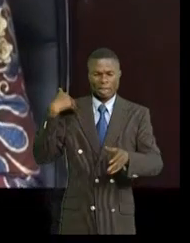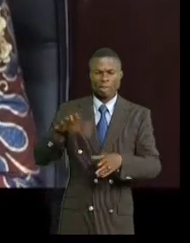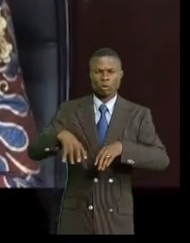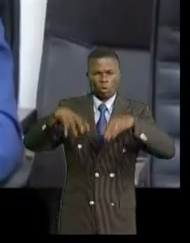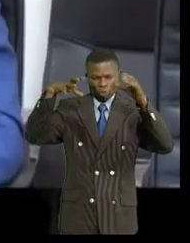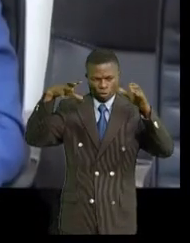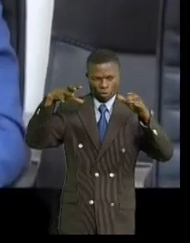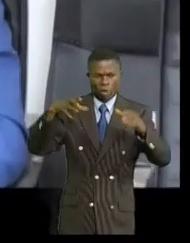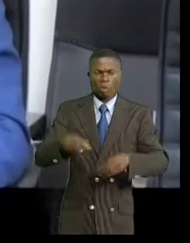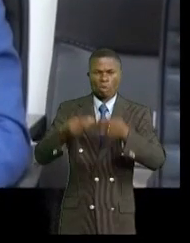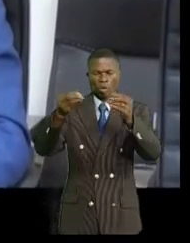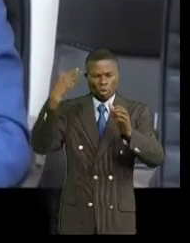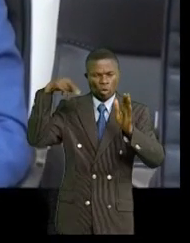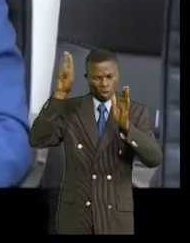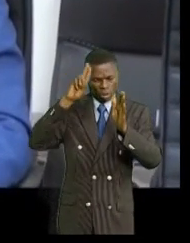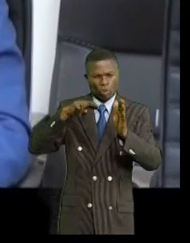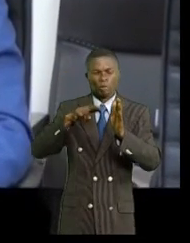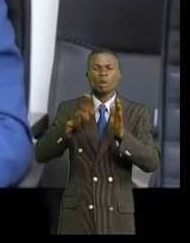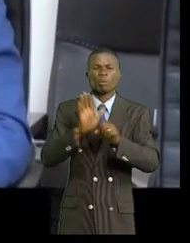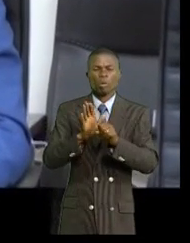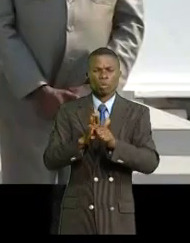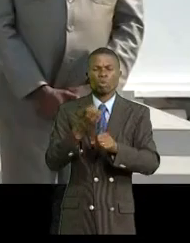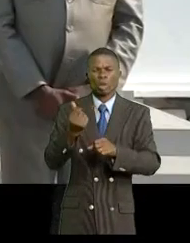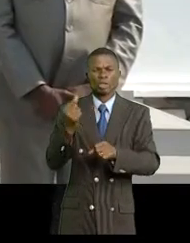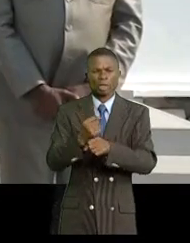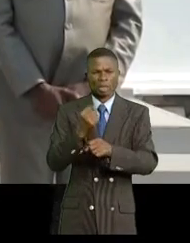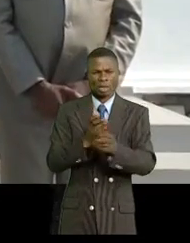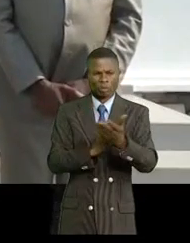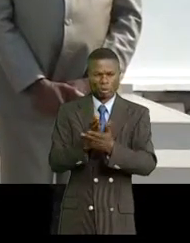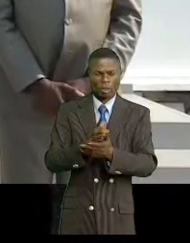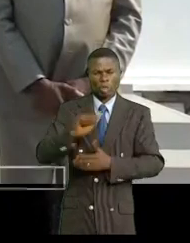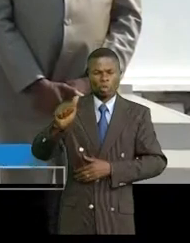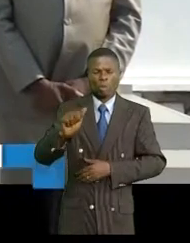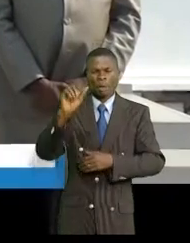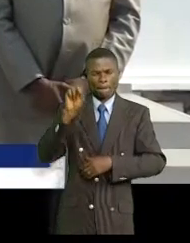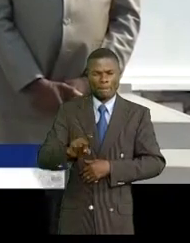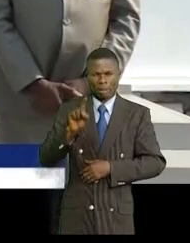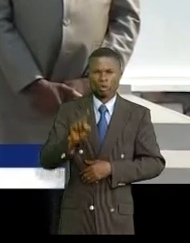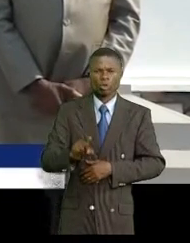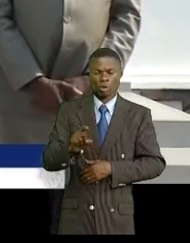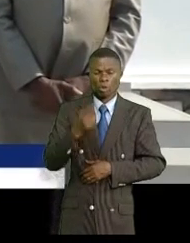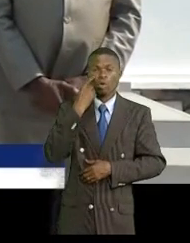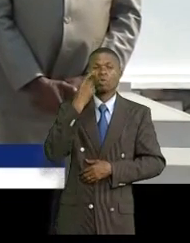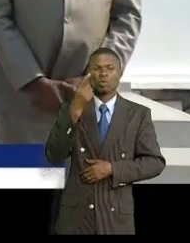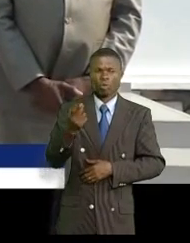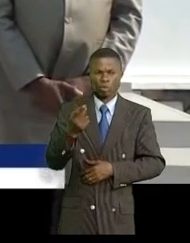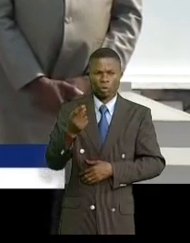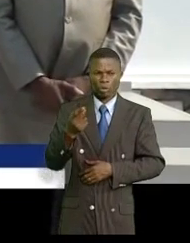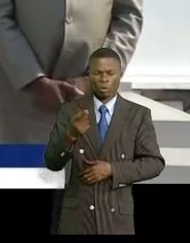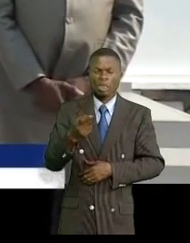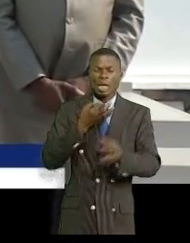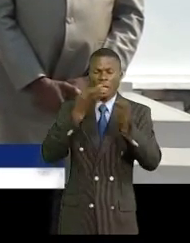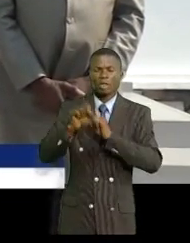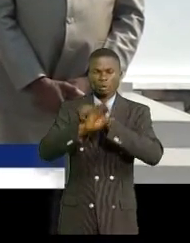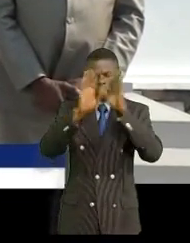pour donner au gouvernement le moyen de sa politique. Il voulait personnellement nous voir pour nous préciser